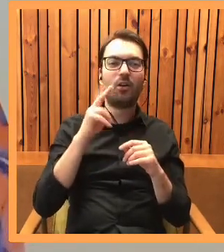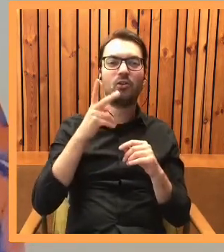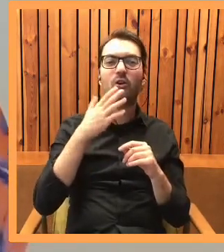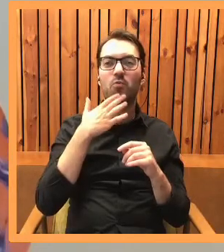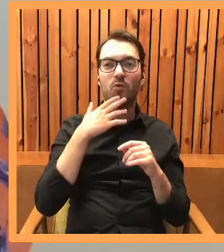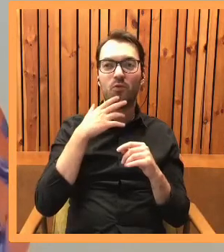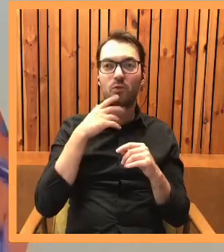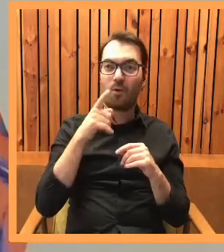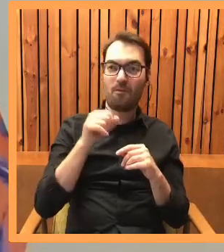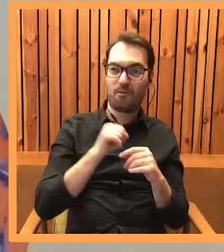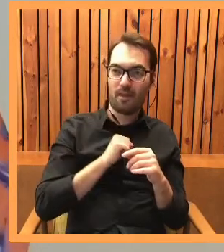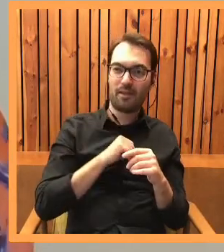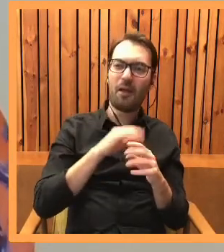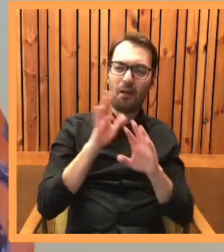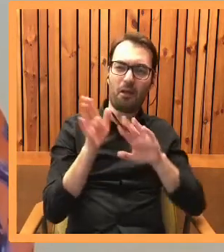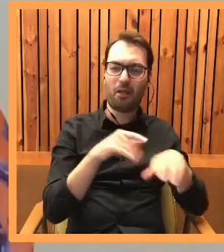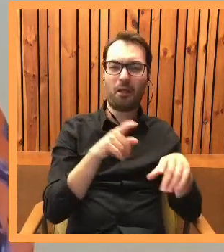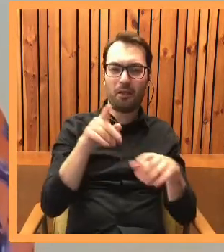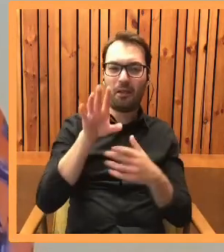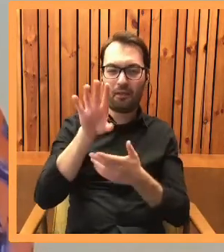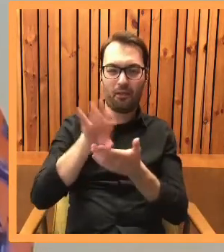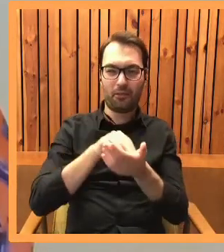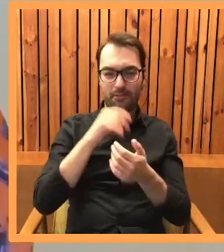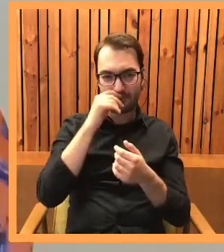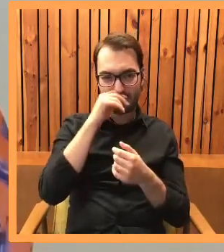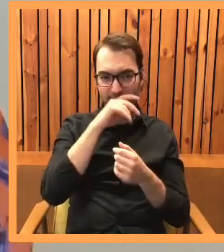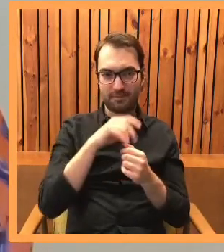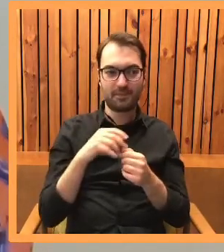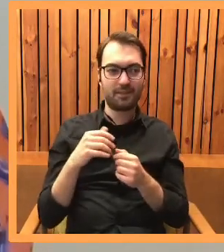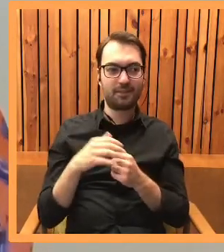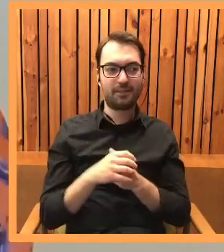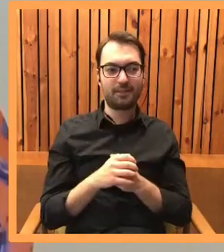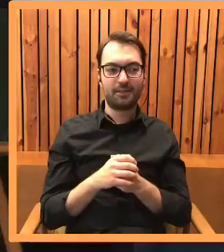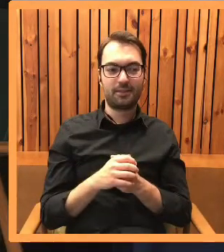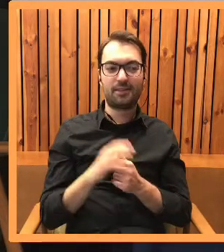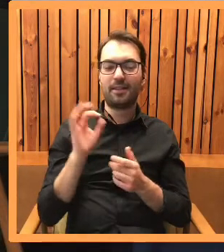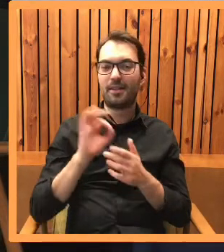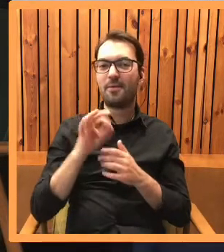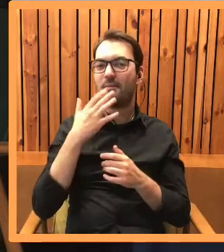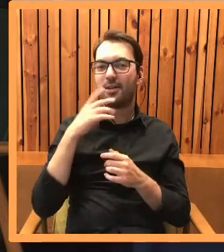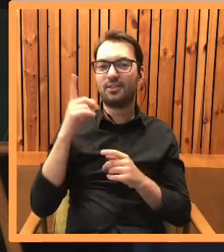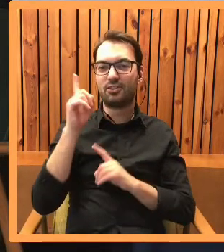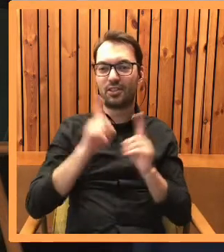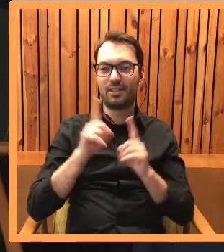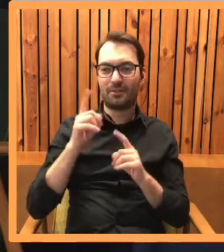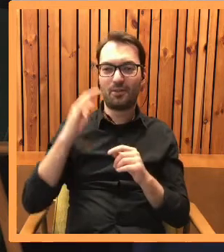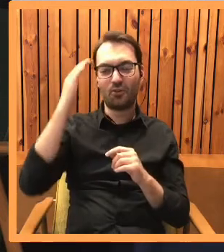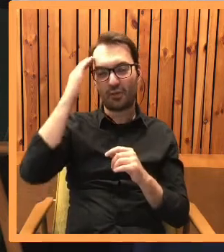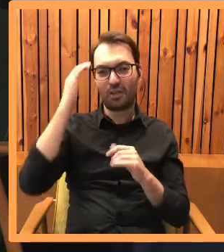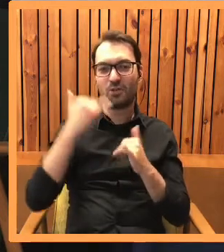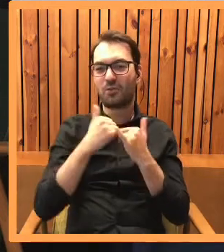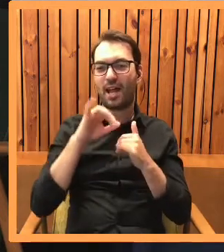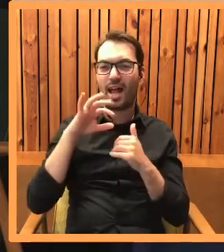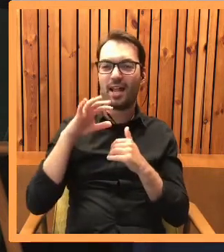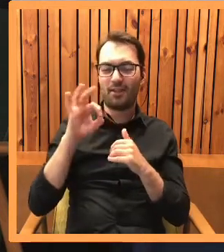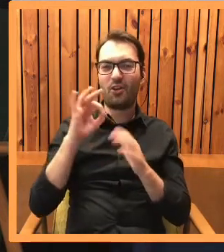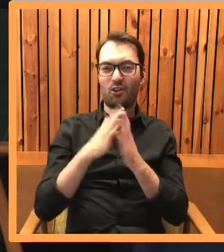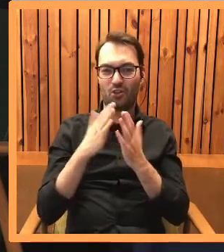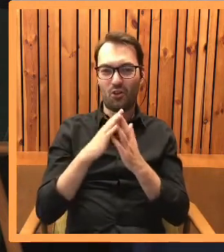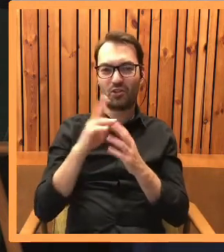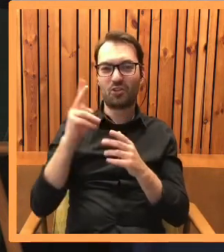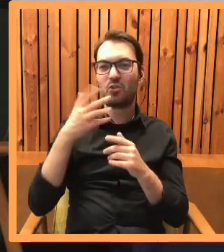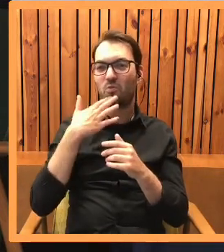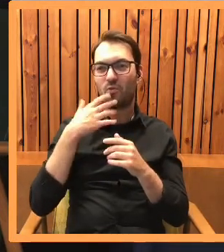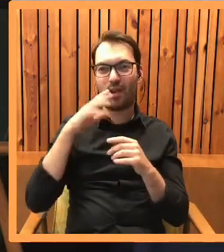lepsze, więc wykorzystajmy to. To teraz już nie zatrzymam swojej ciekawości, bo powiedziałeś, że czasami się dowiadywałaś przeróżnych dziwnych rzeczy na temat swoich